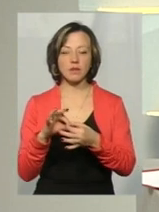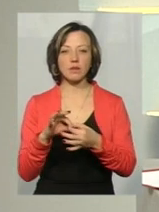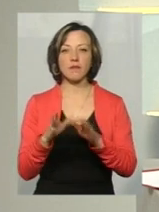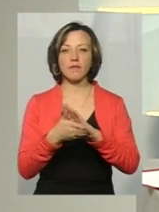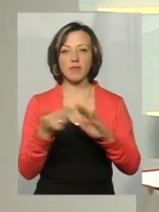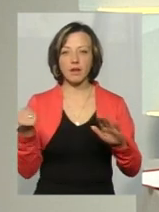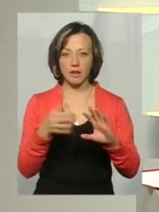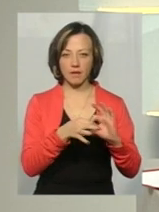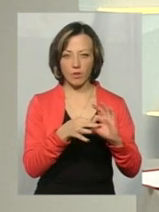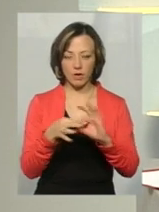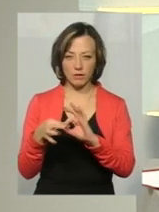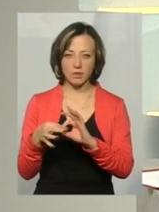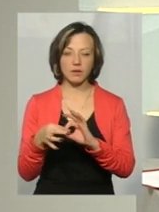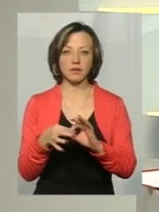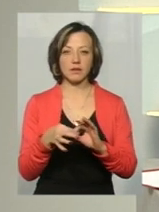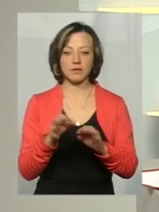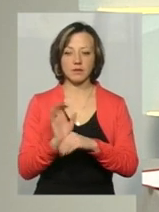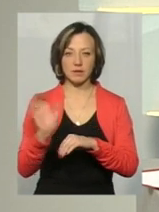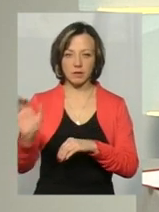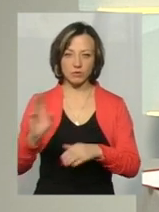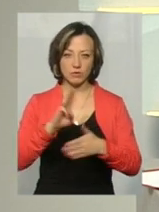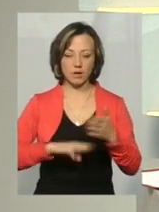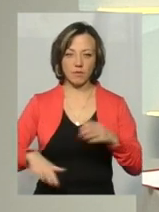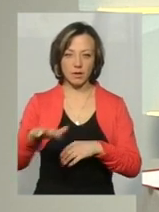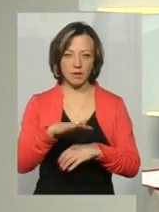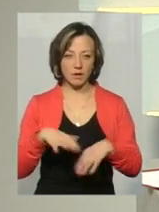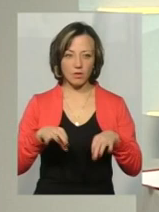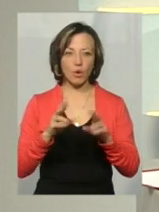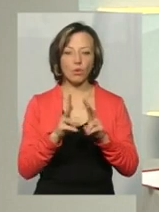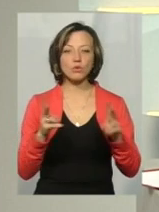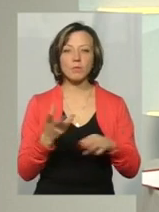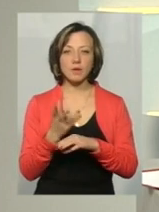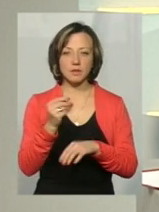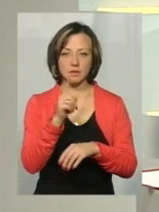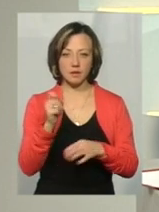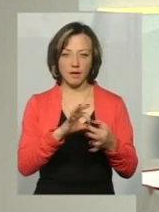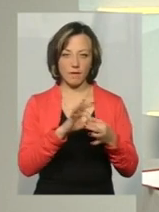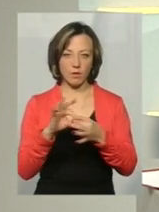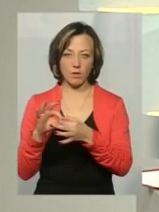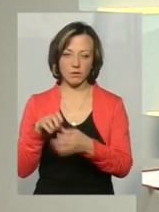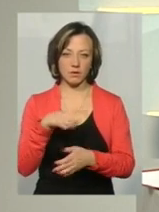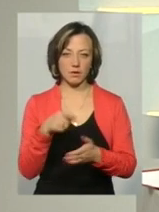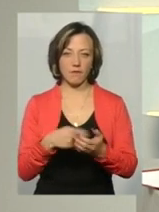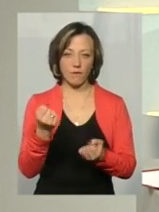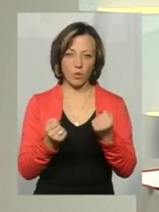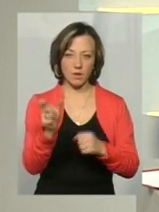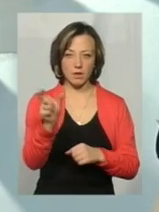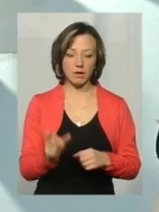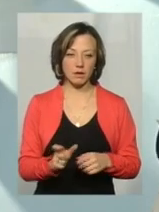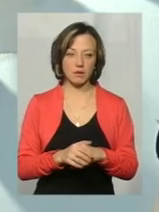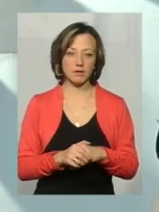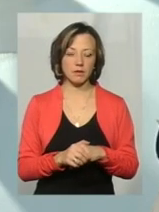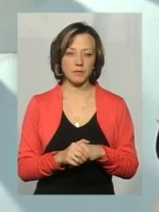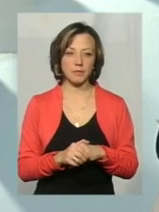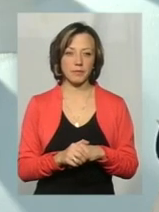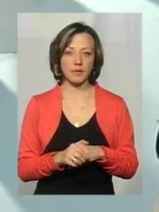евакуатор, який потім там відвезе автомобіль на штрафмайданчик. Мене питання, хто буде платити за евакуатор? Водій. Водій